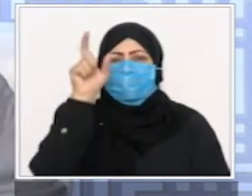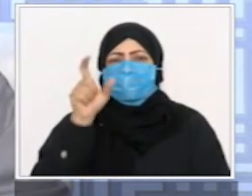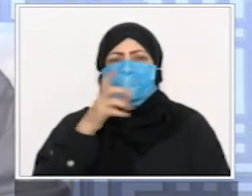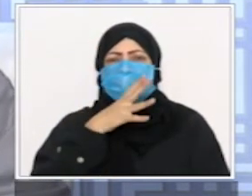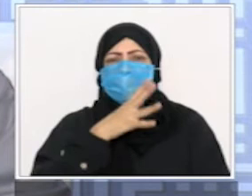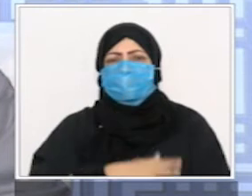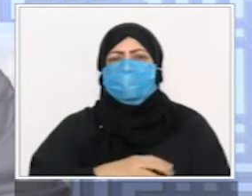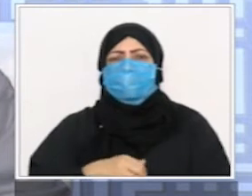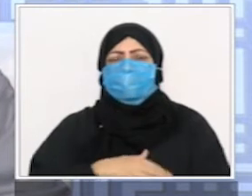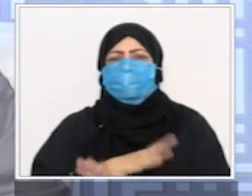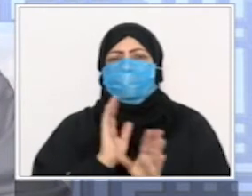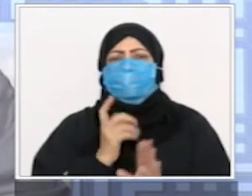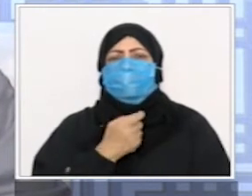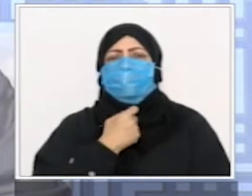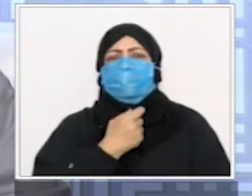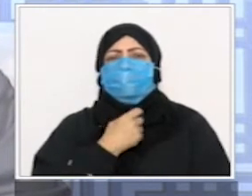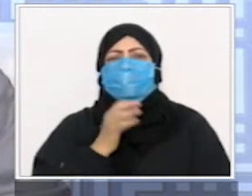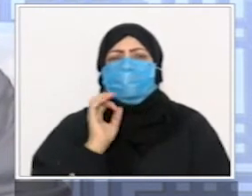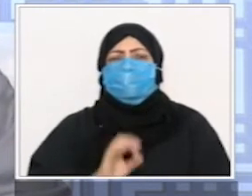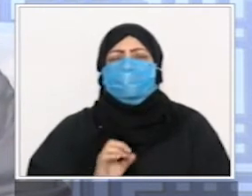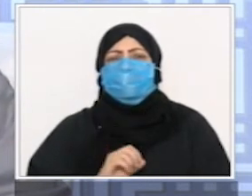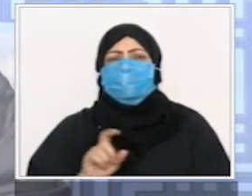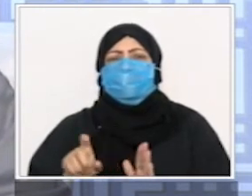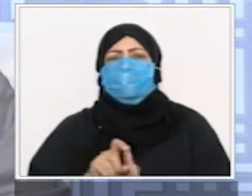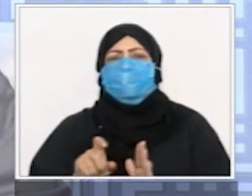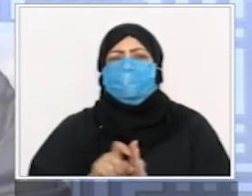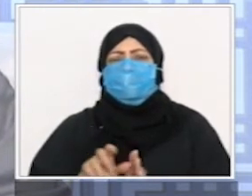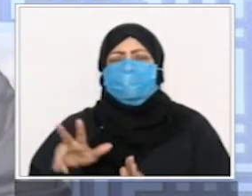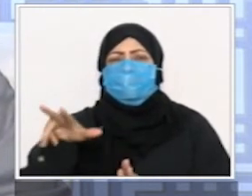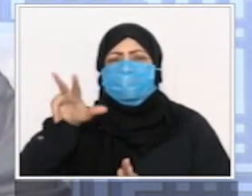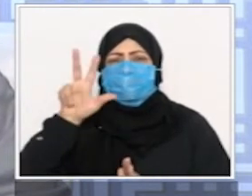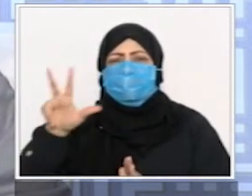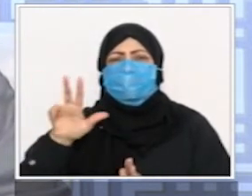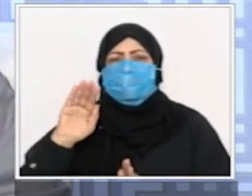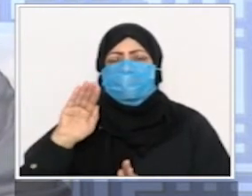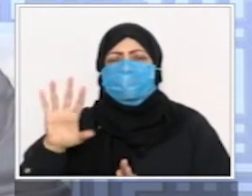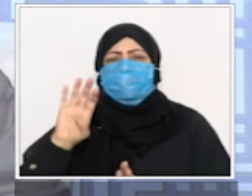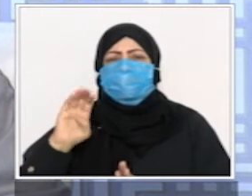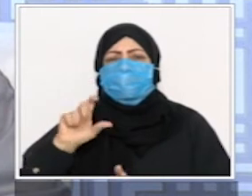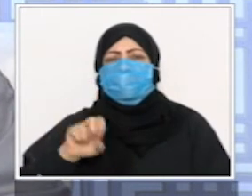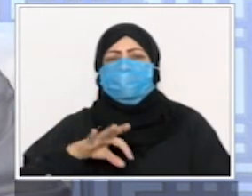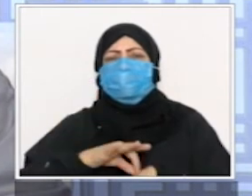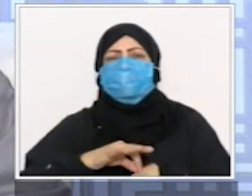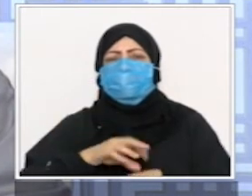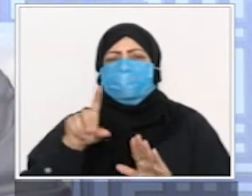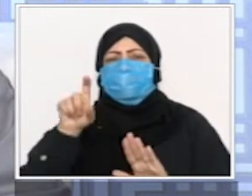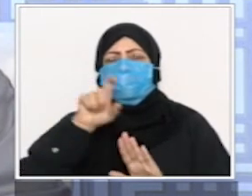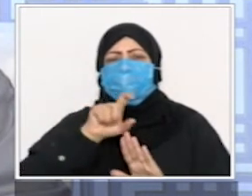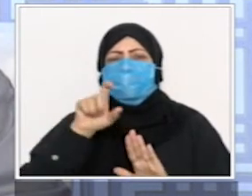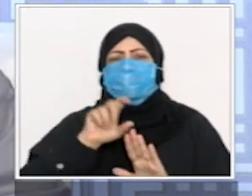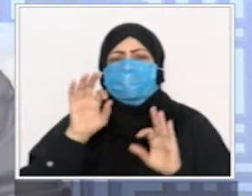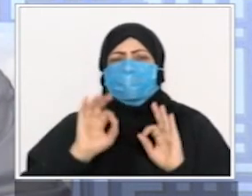السجدة وصورة الإنسان ويقنط بهم في الفجر عليه الصلاة والسلام وكان ركوعه